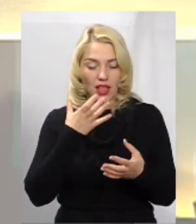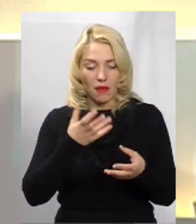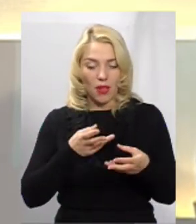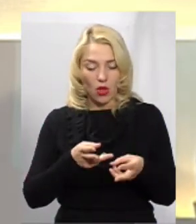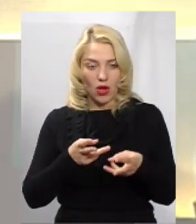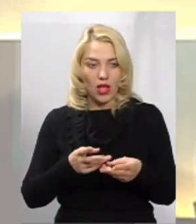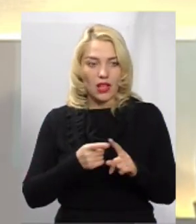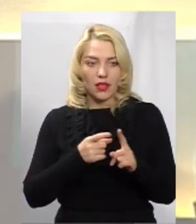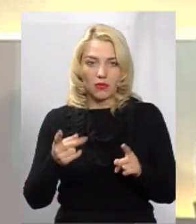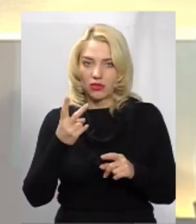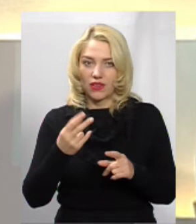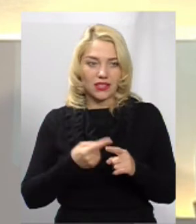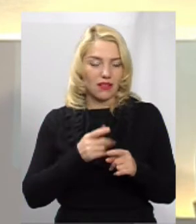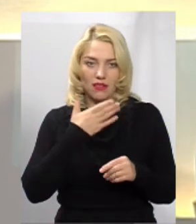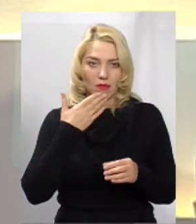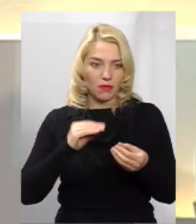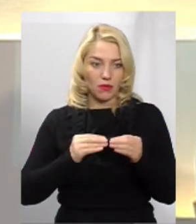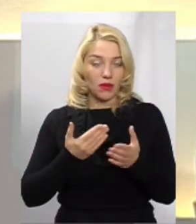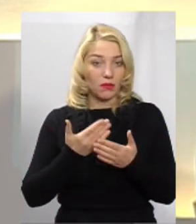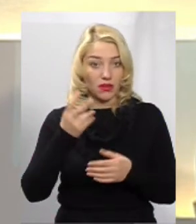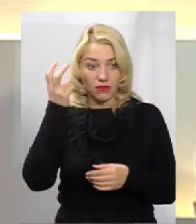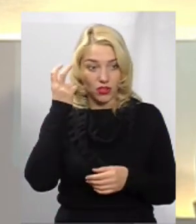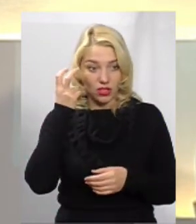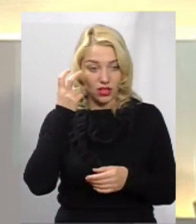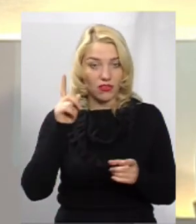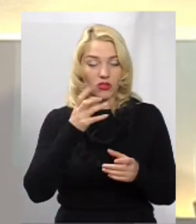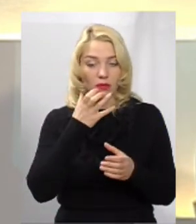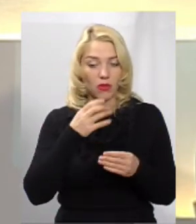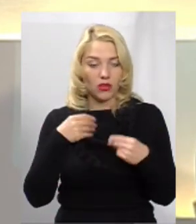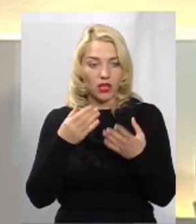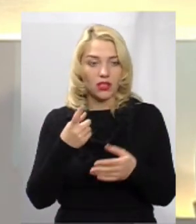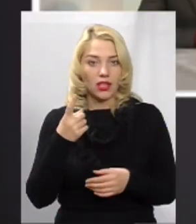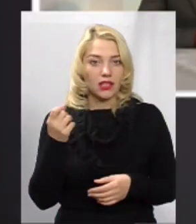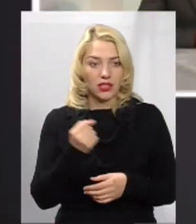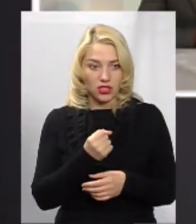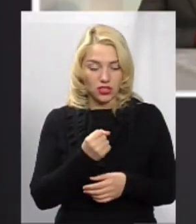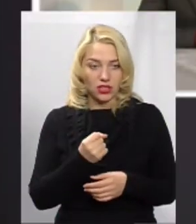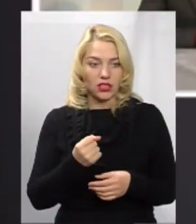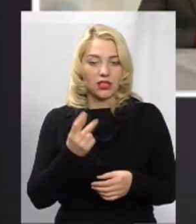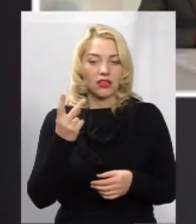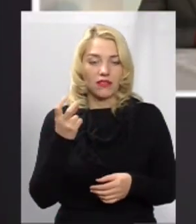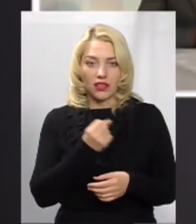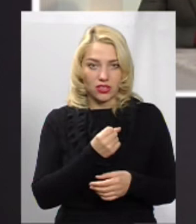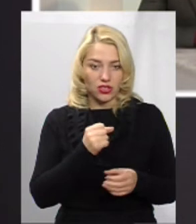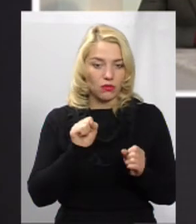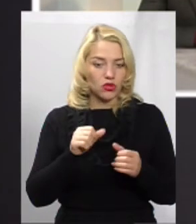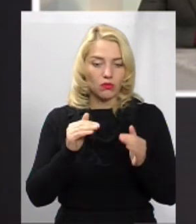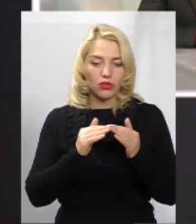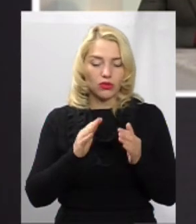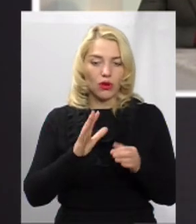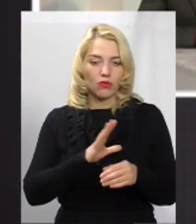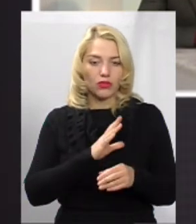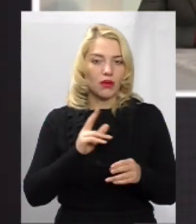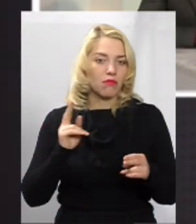двох днів вирішуються, це не проблеми. Тому що в Києві, до прикладу, запускають тепло, то може тиждень ще якийсь будинок чи два бути без тепла, бо там